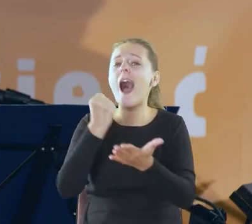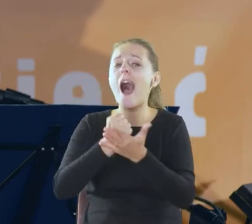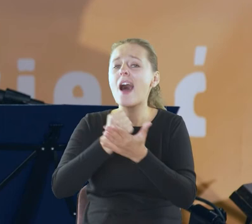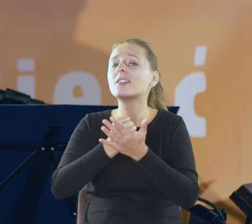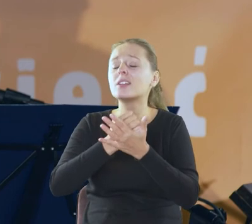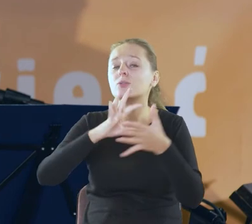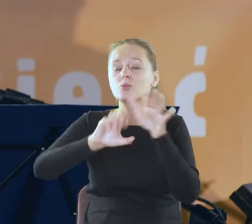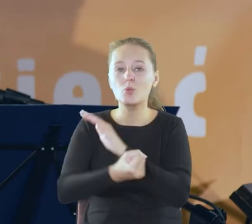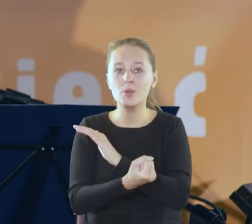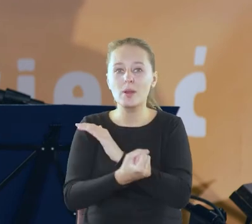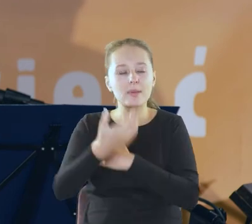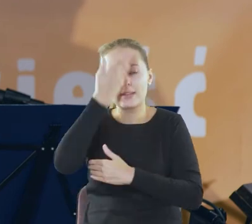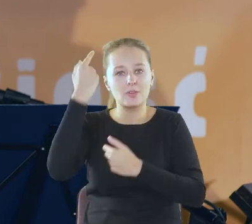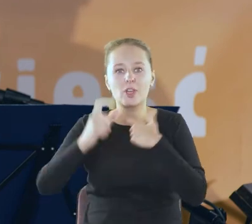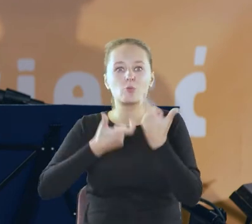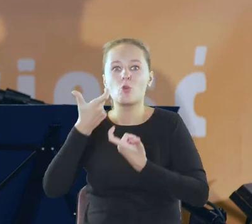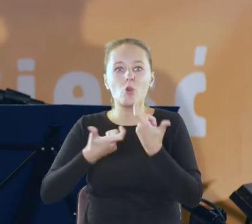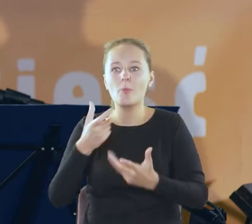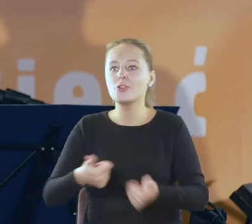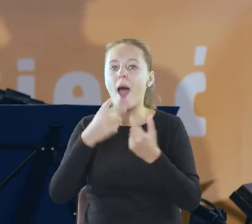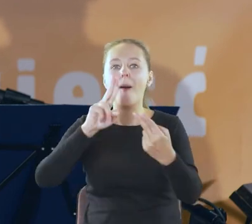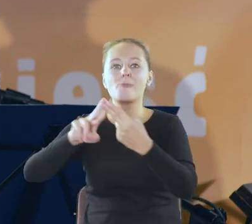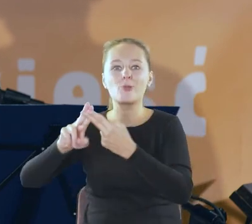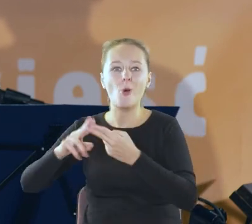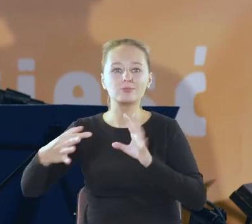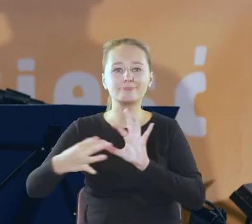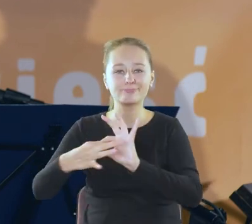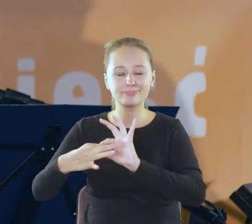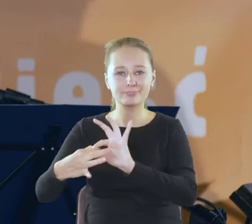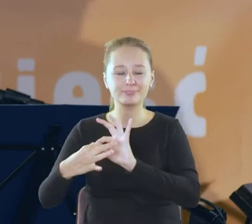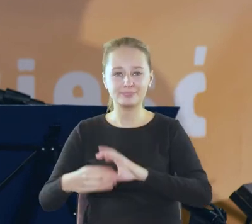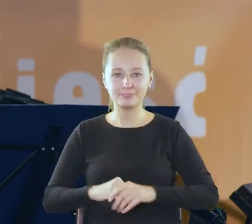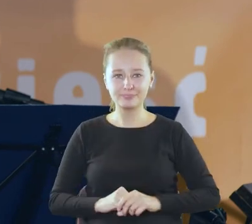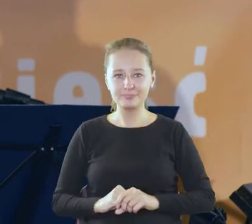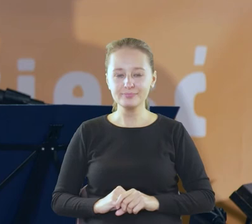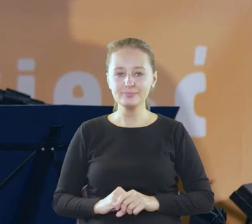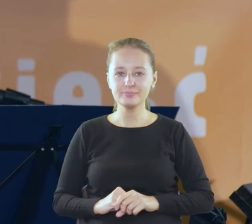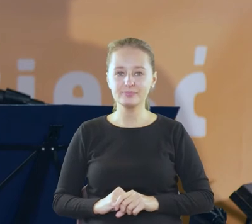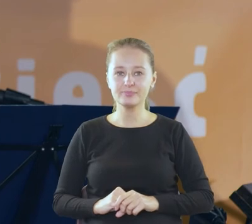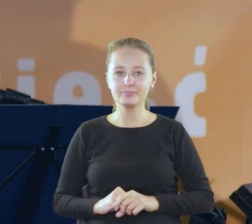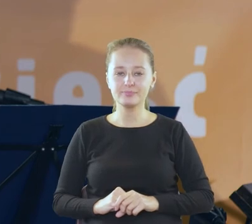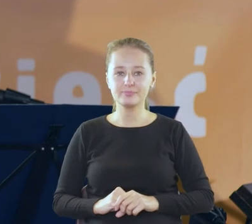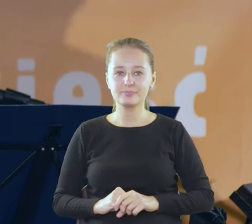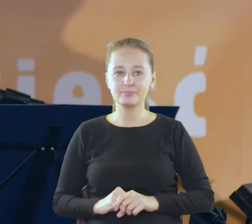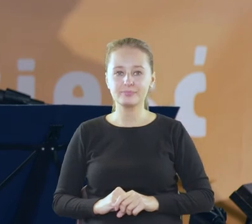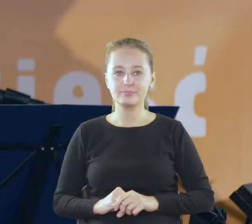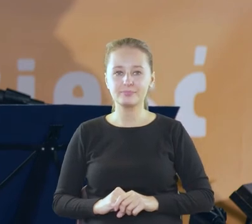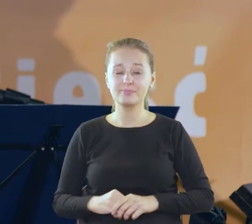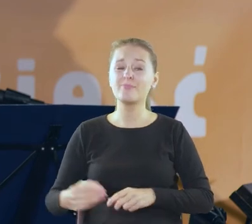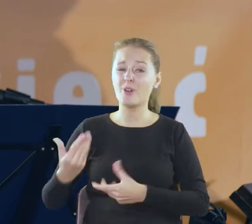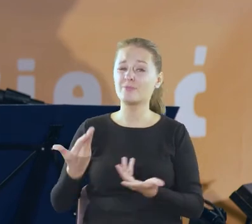pomiędzy tobą i sobą odnaleźć a teraz piszę co prędzej istniały czasy przed messengerem